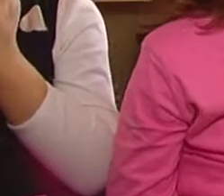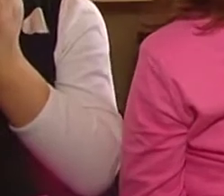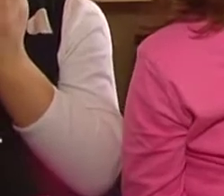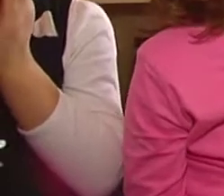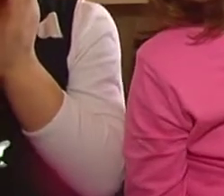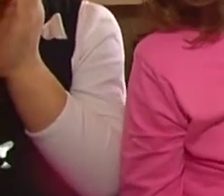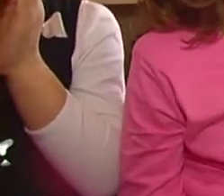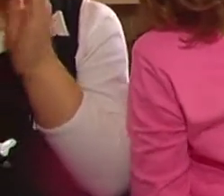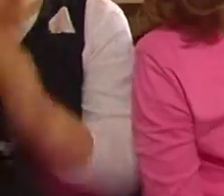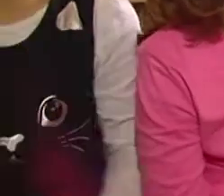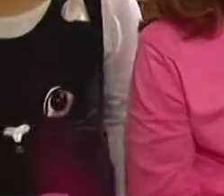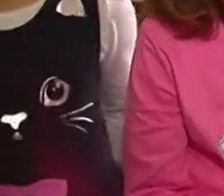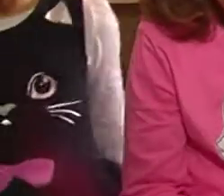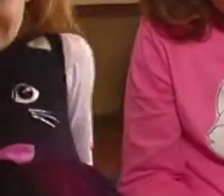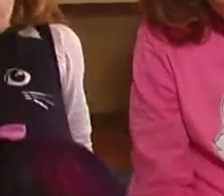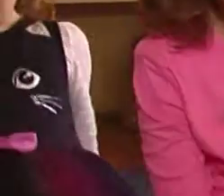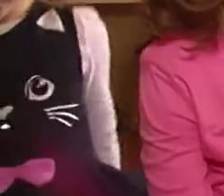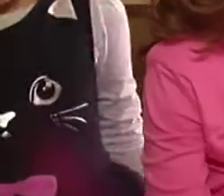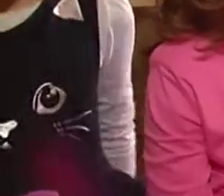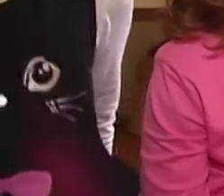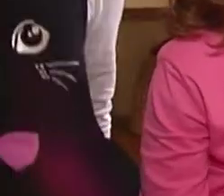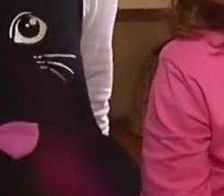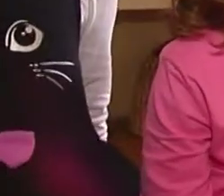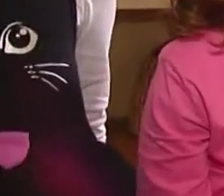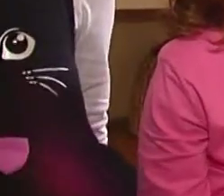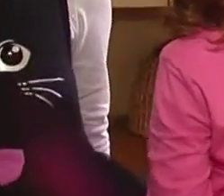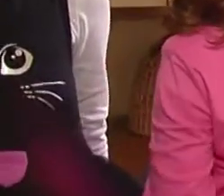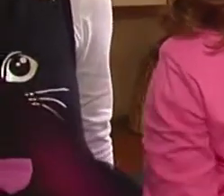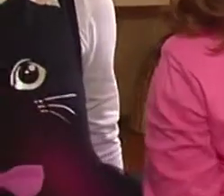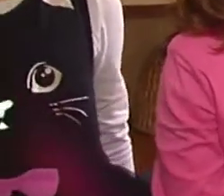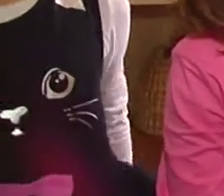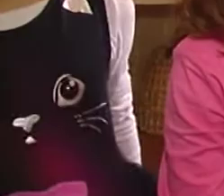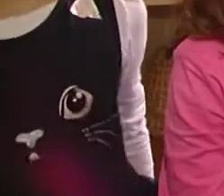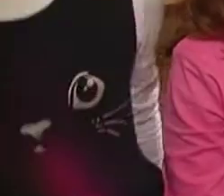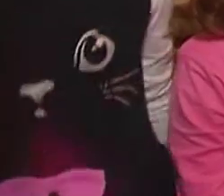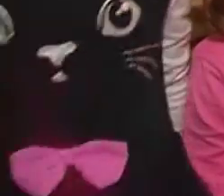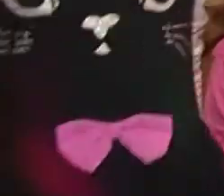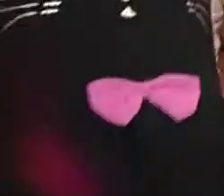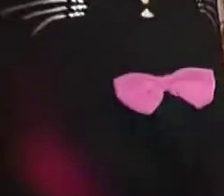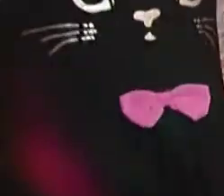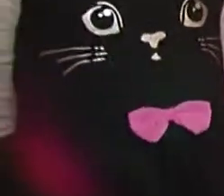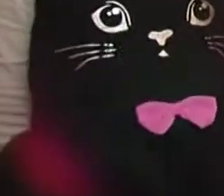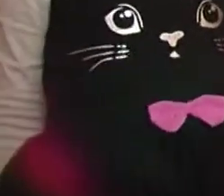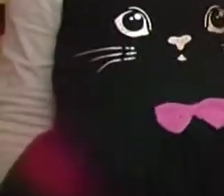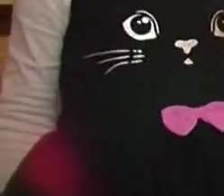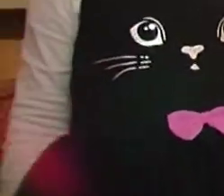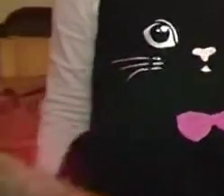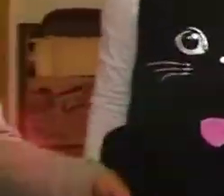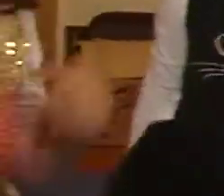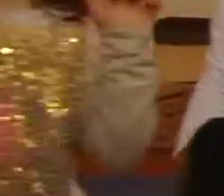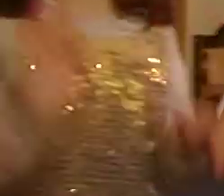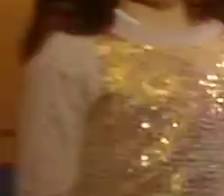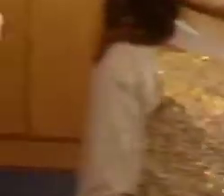Heja Nana. I meni. Je li to ona indijanska pjesmica? Da. Zašto vam je to najdraža igra? Zašto